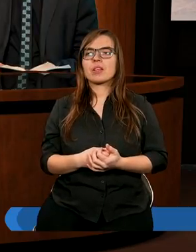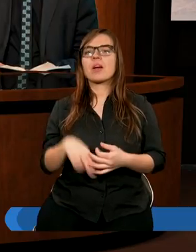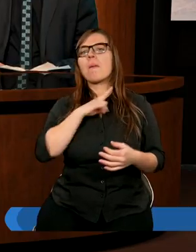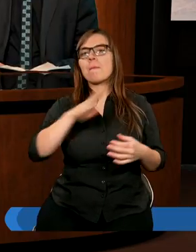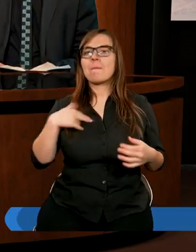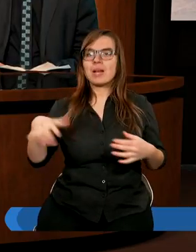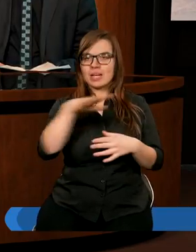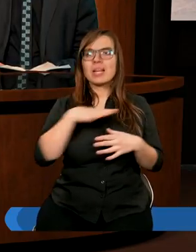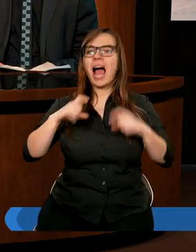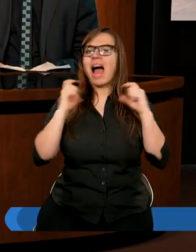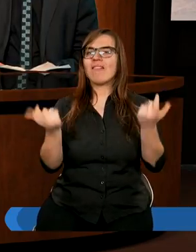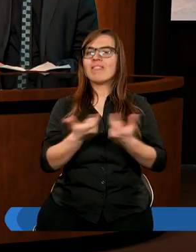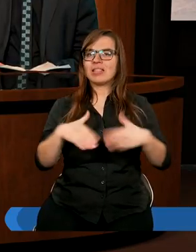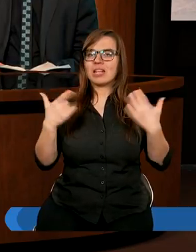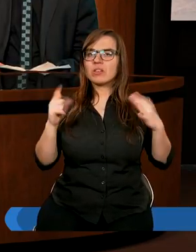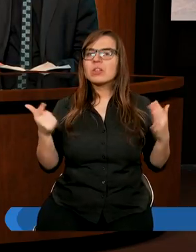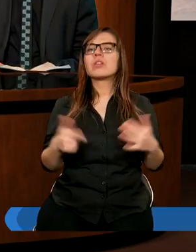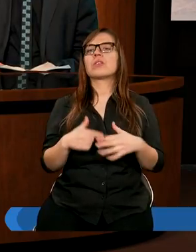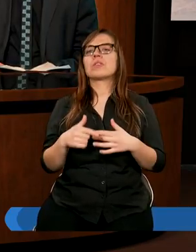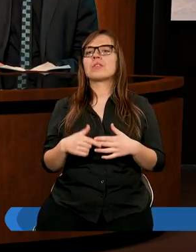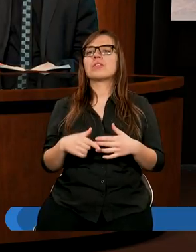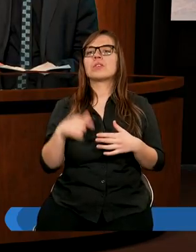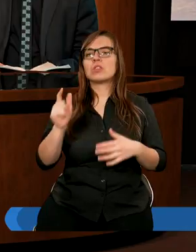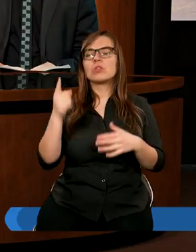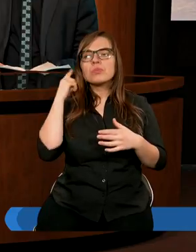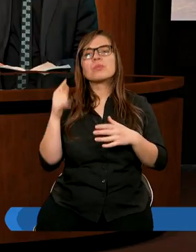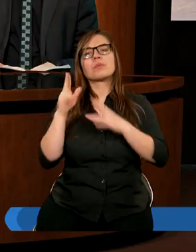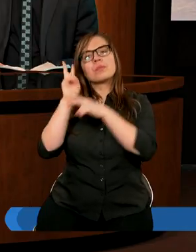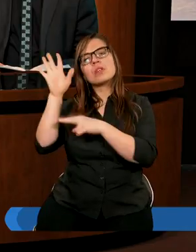My jako adwentyści czekamy przyjścia Jezusa.